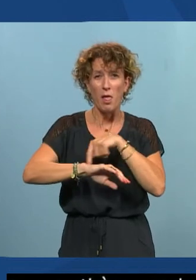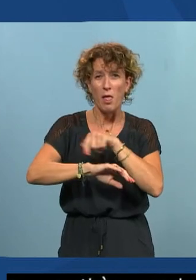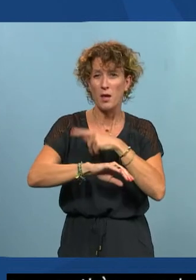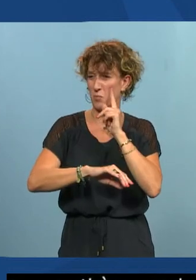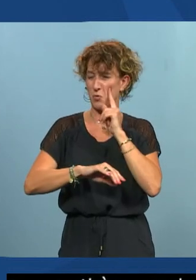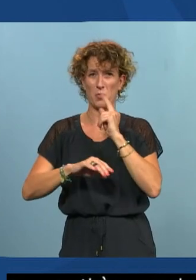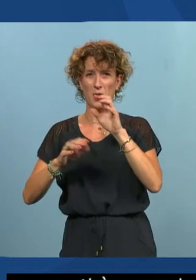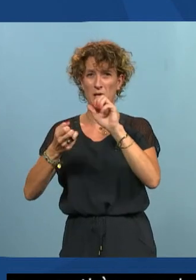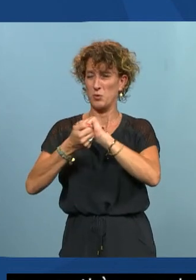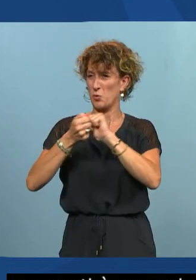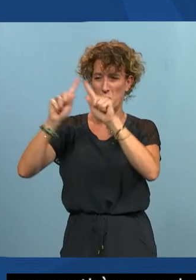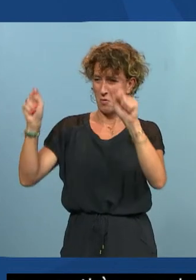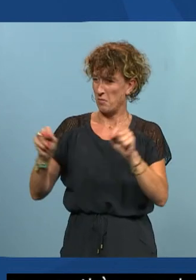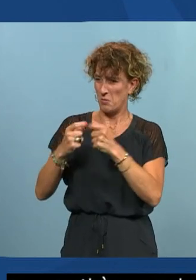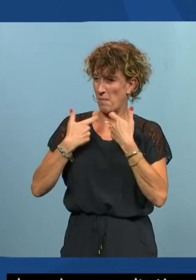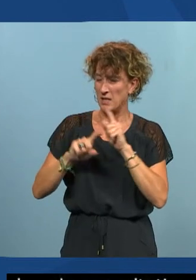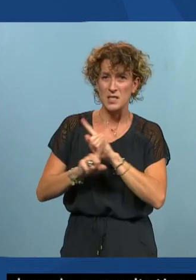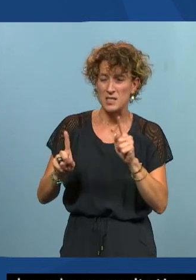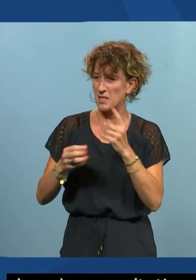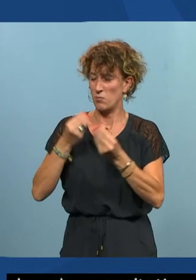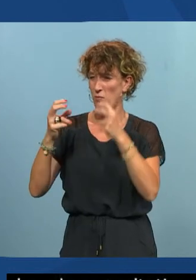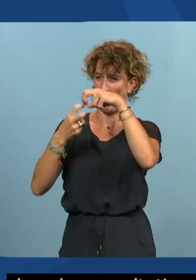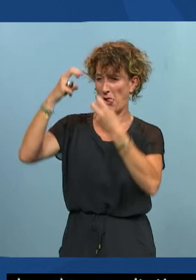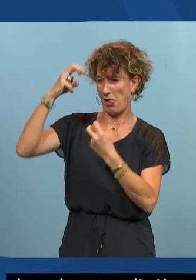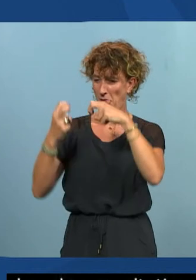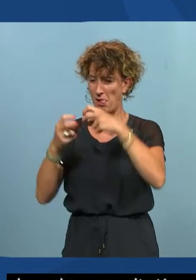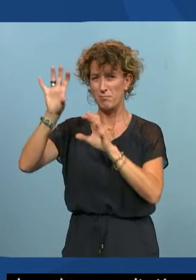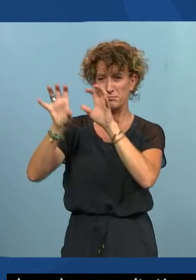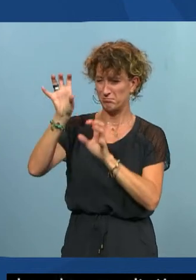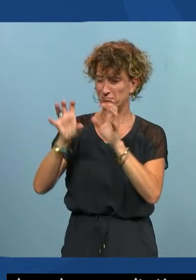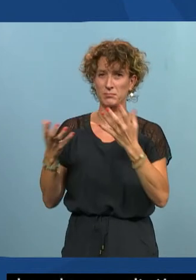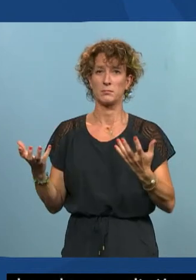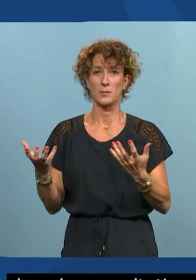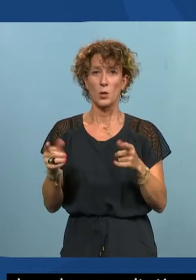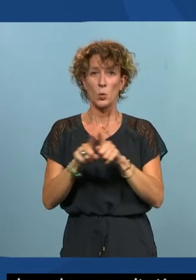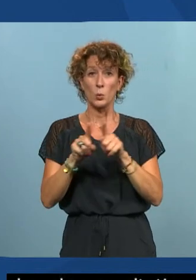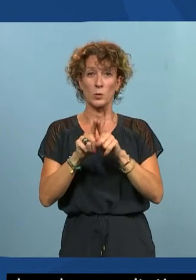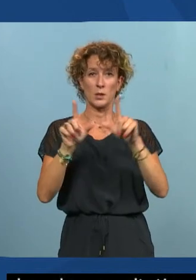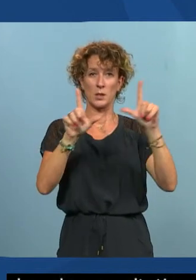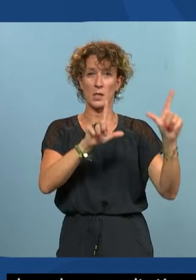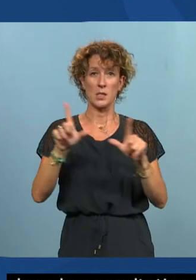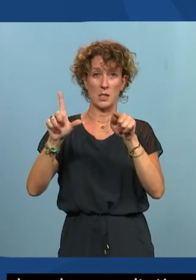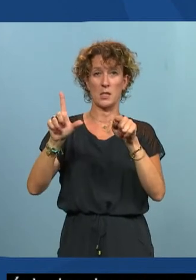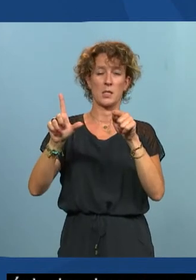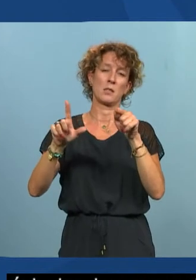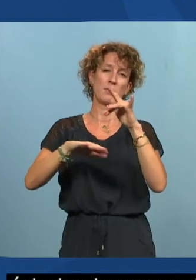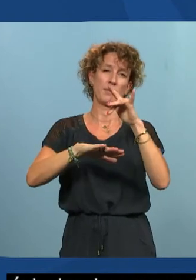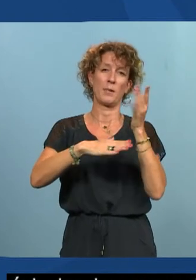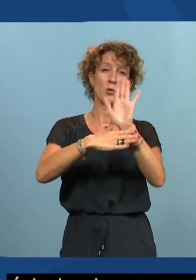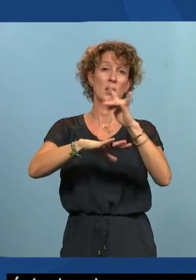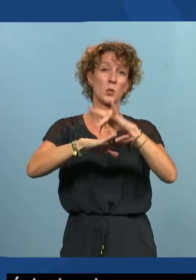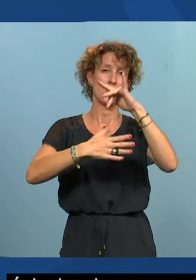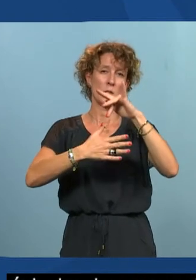pas structurés et pas accessibles et un site aussi que je vous présente sur la diapo qui est un des meilleurs sites qu'on ait fait en termes de